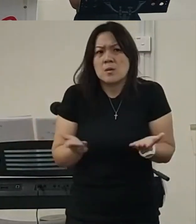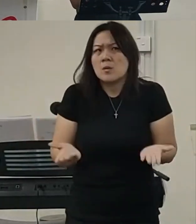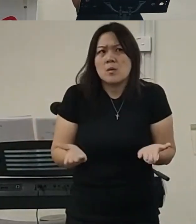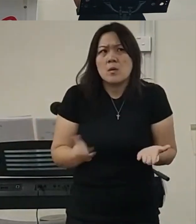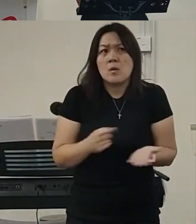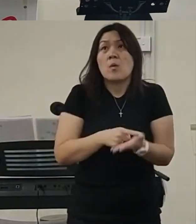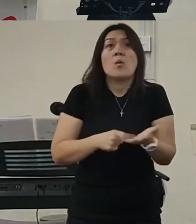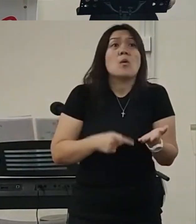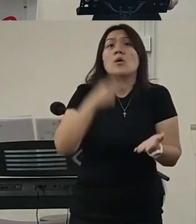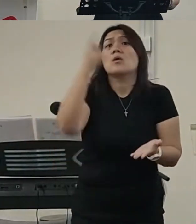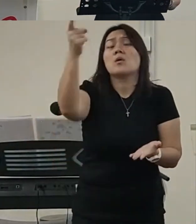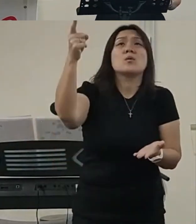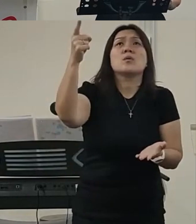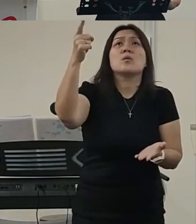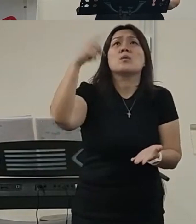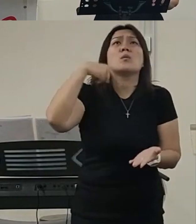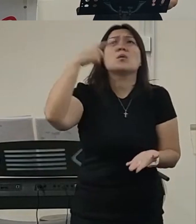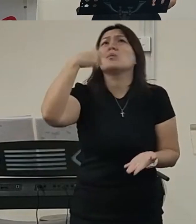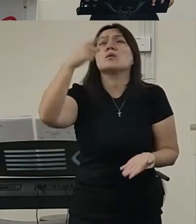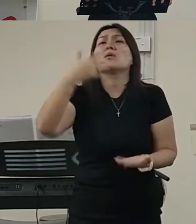所以神啊到底你要告诉我什么